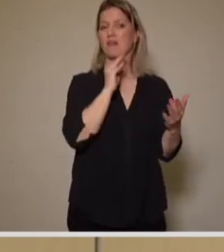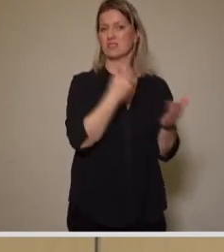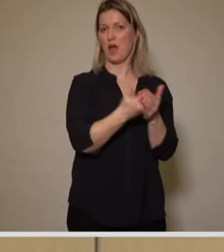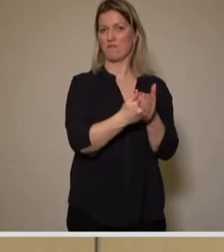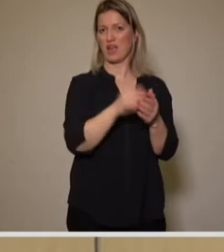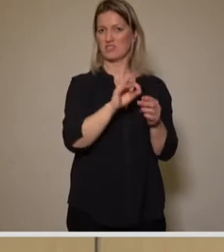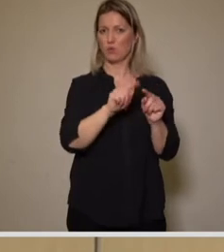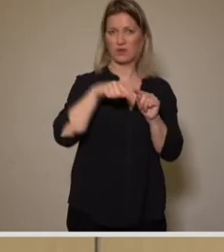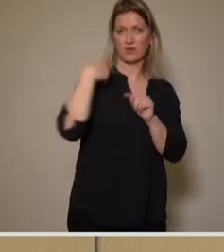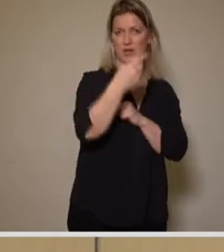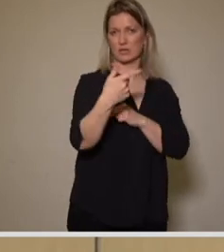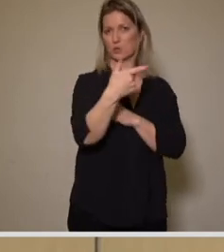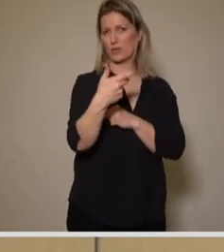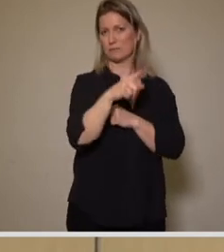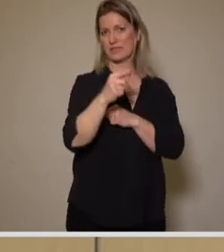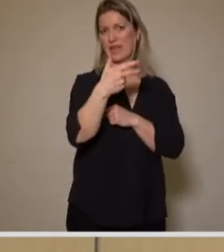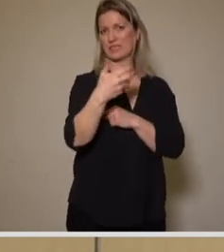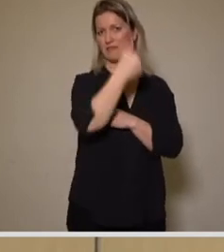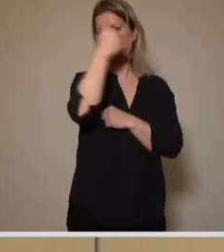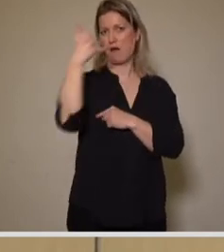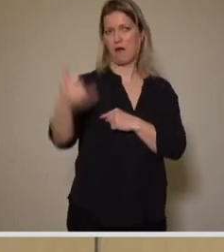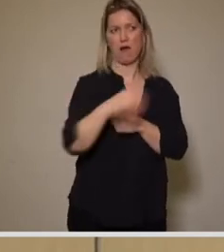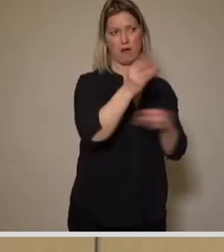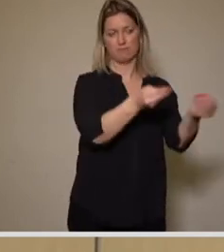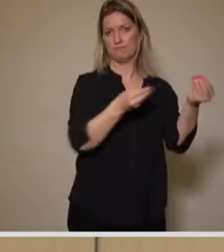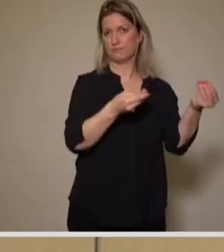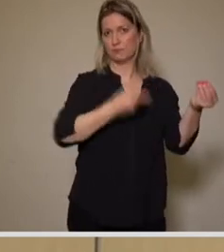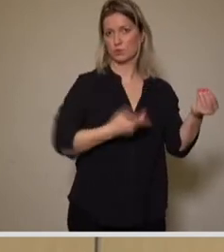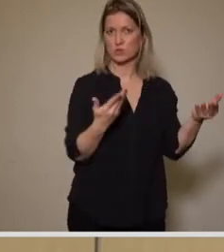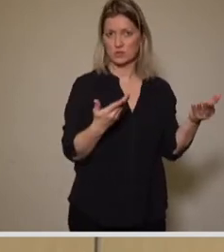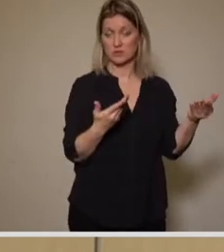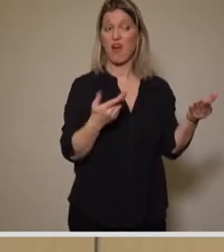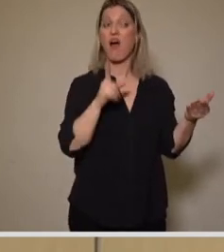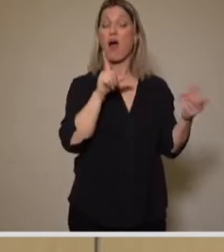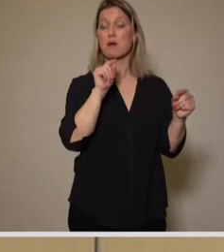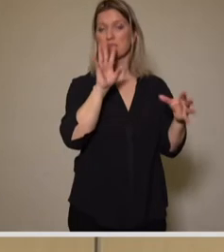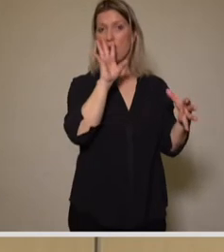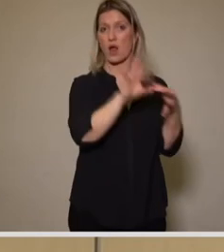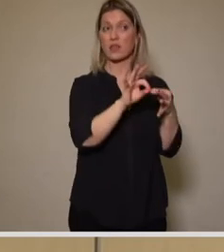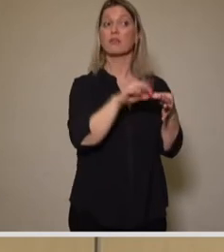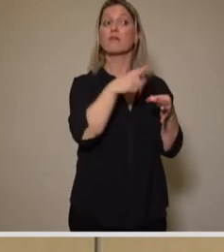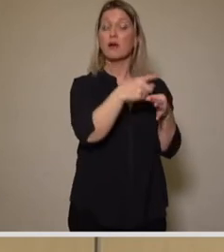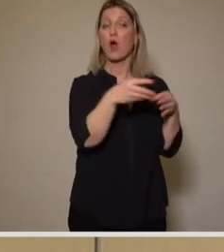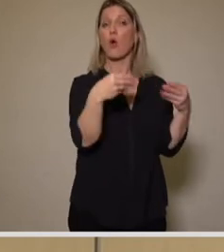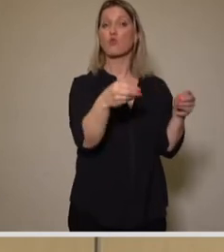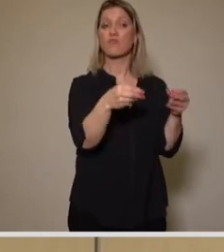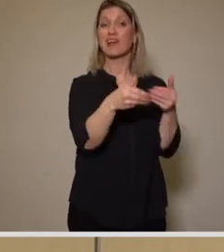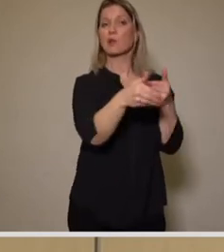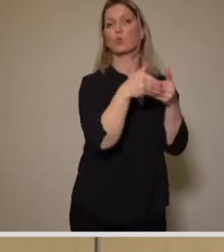nächsten 20 bis 30 Jahre. Natürlich schließt das einen kurzfristigen Abbau des Rohstoffs